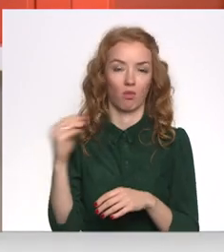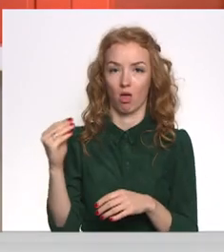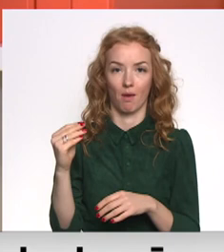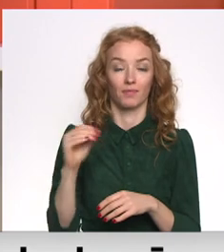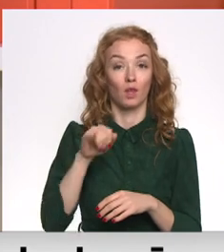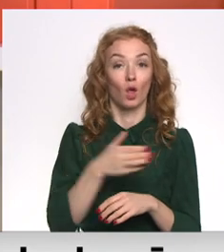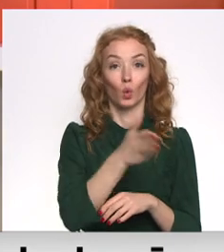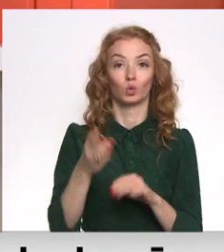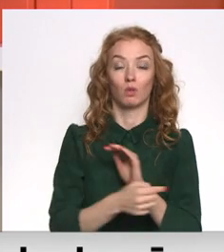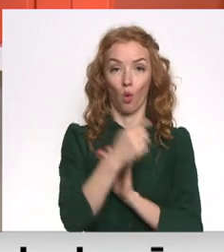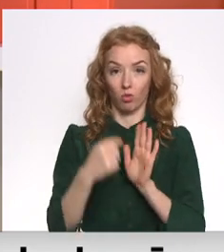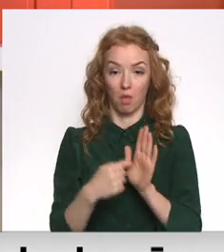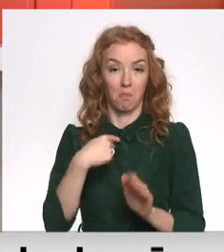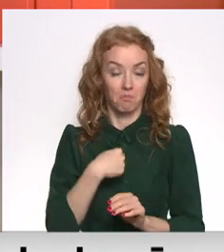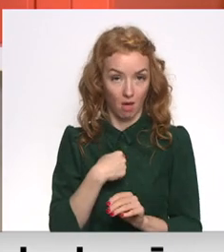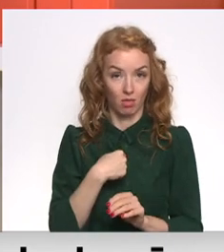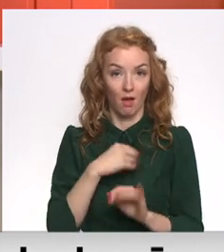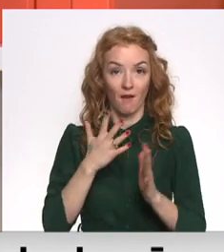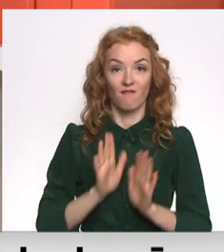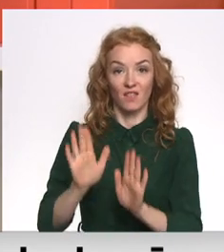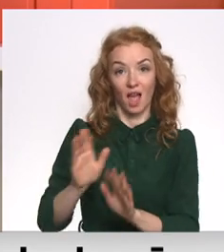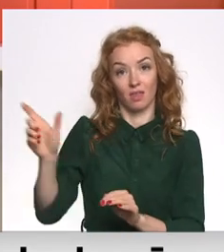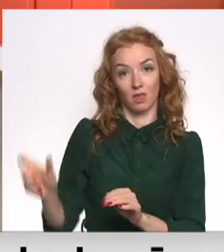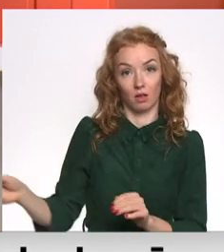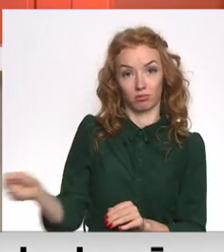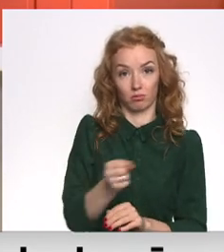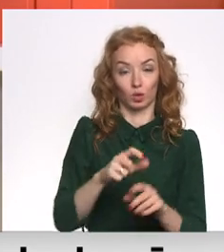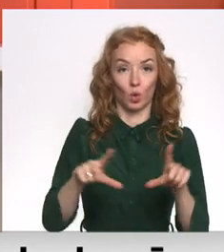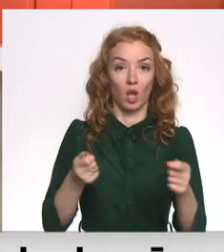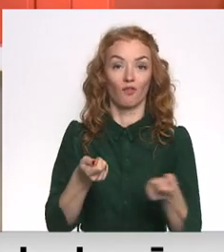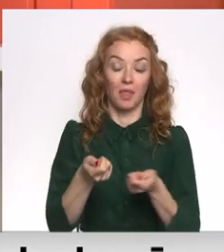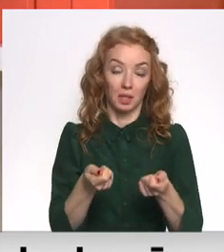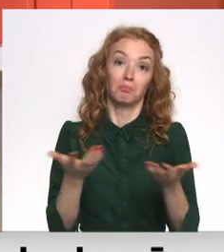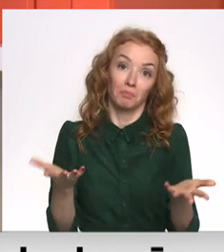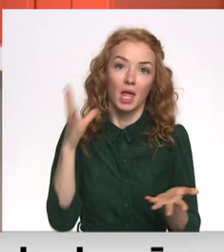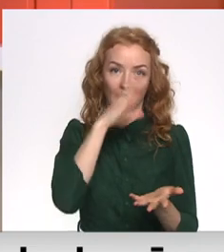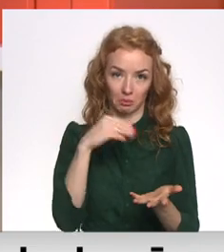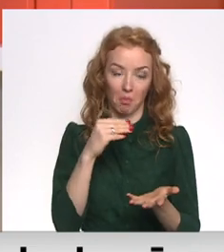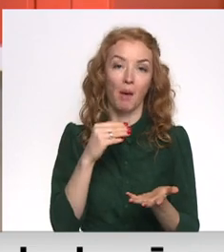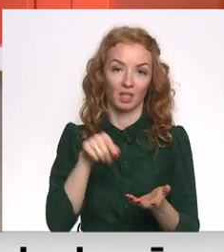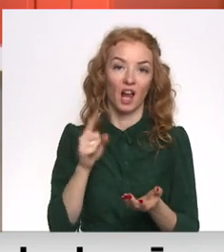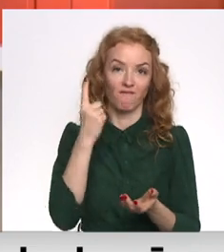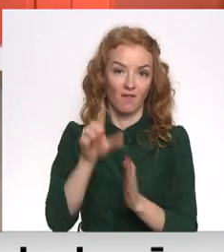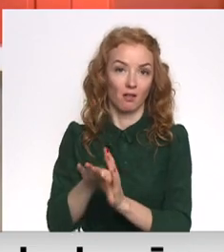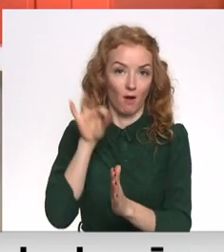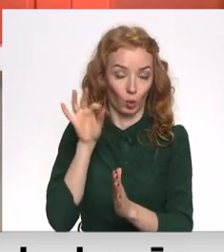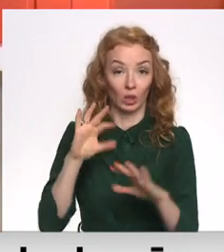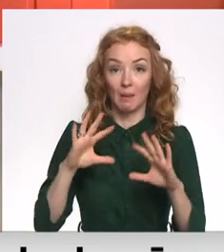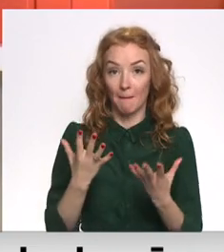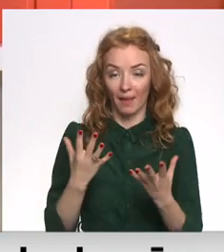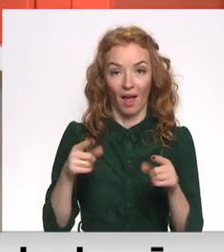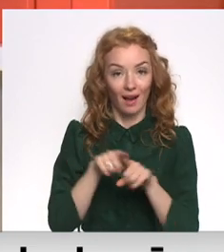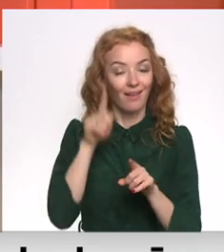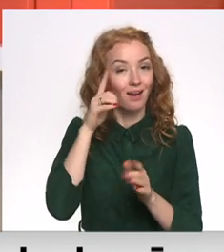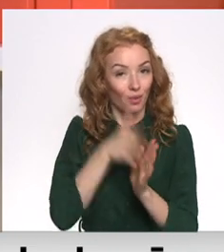Ja jūs prasāt, ka kāds no vietniekiem varētu būt skolas vadītājs, iespējams, jā, tā ir viena varbūtība, bet jāsaprot, ka arī